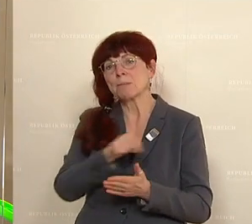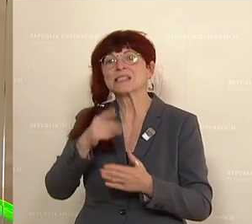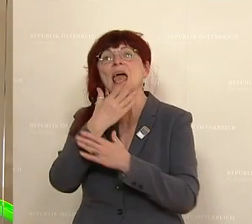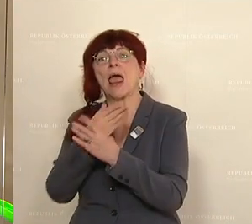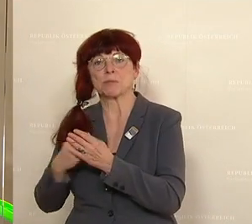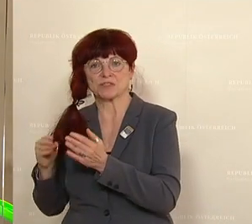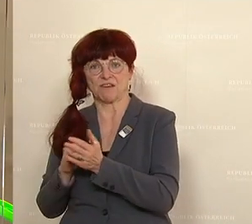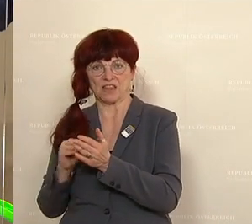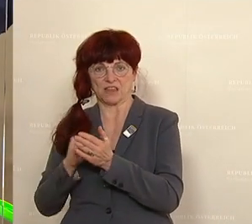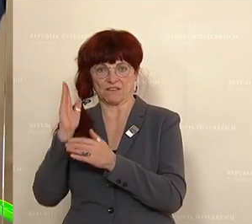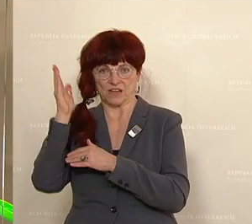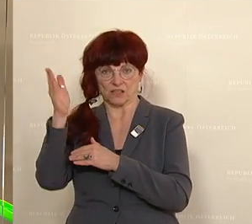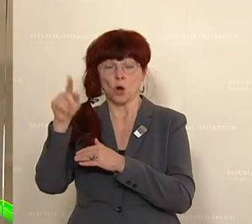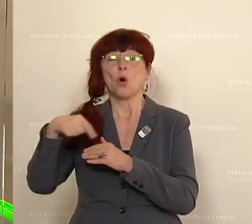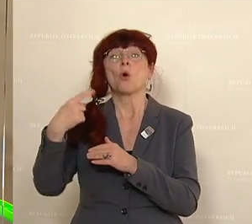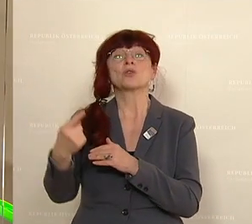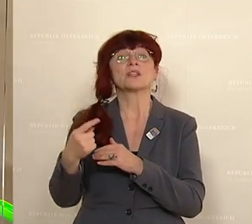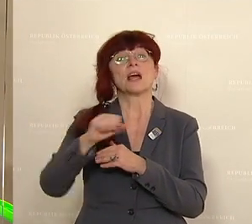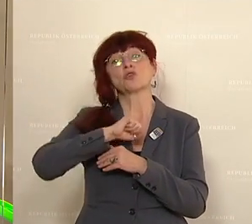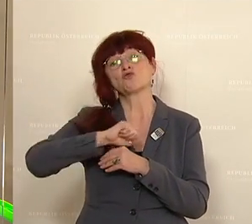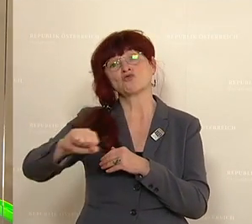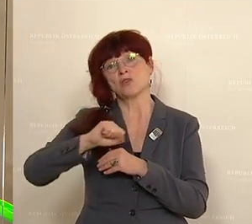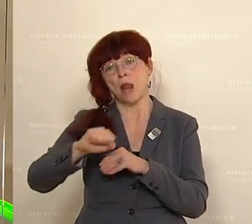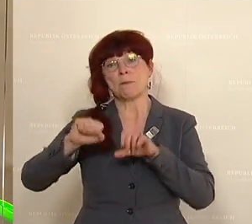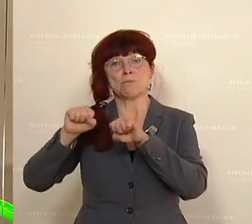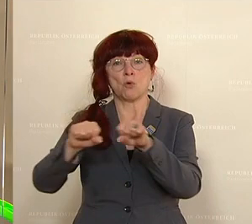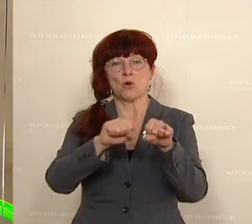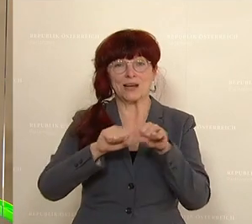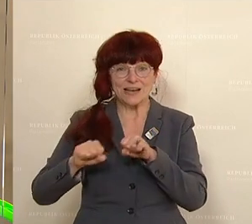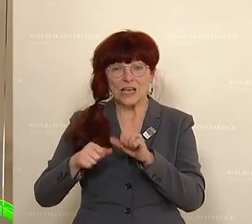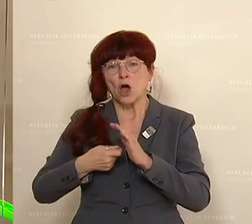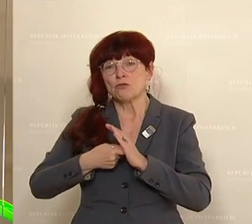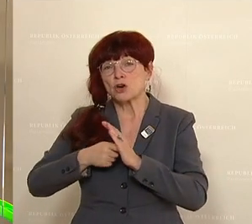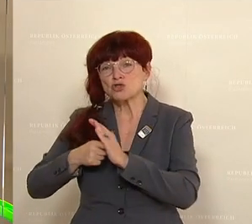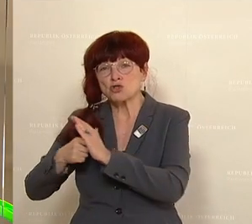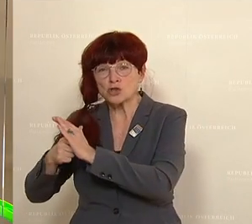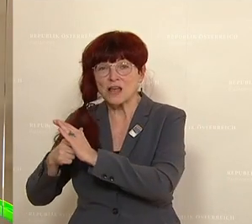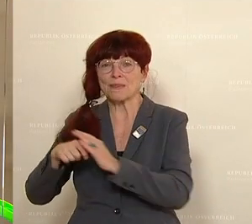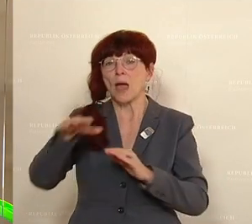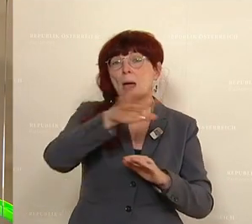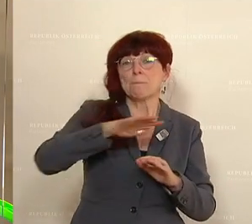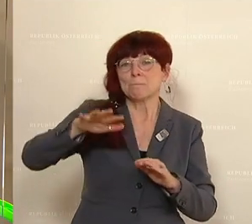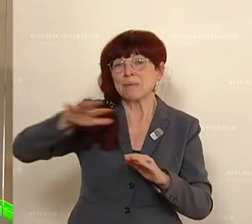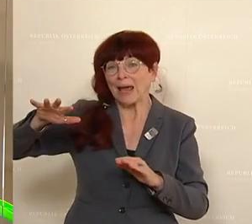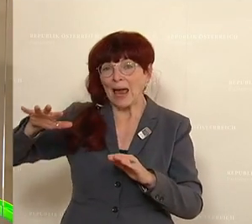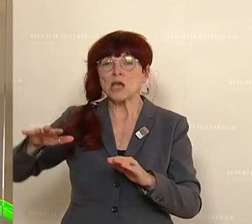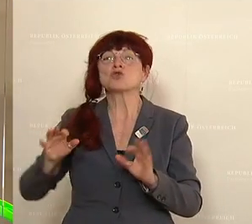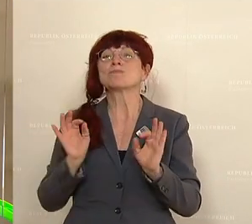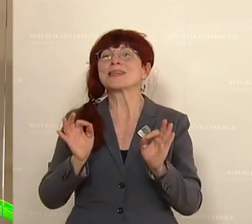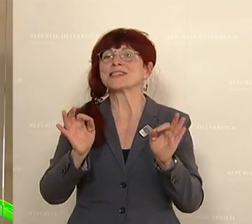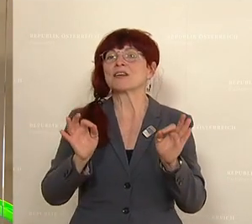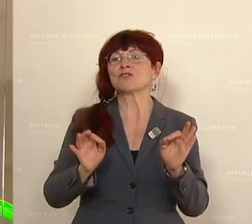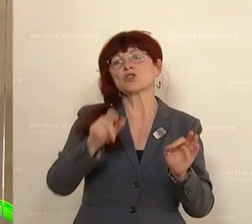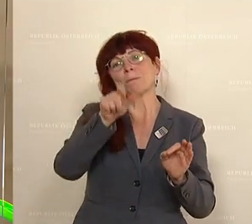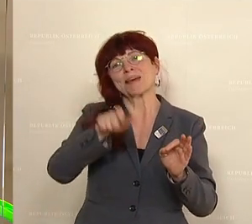sollen und dann eben die schnellstmögliche Ausstattung mit verschlüsselten, bereichsspezifischen Personenkennzeichen. Dies ist die